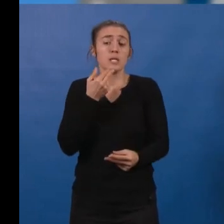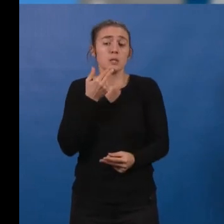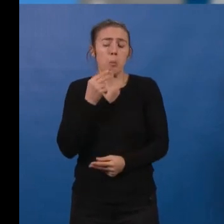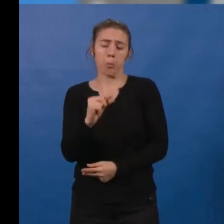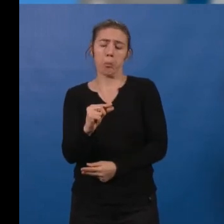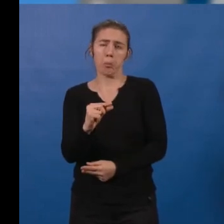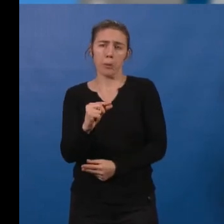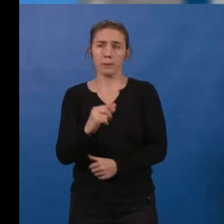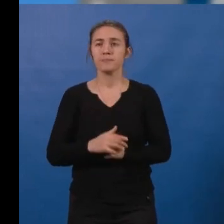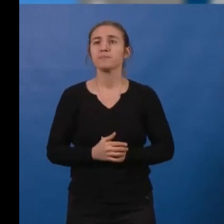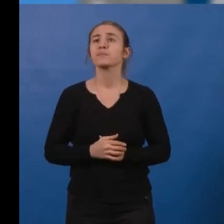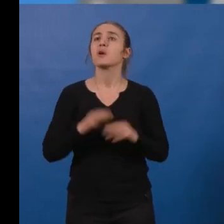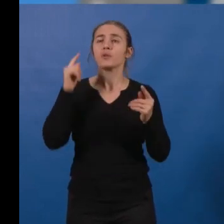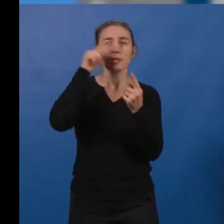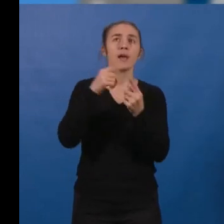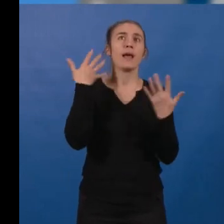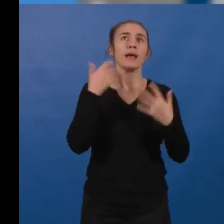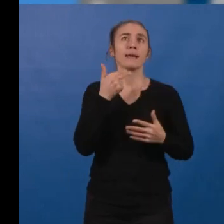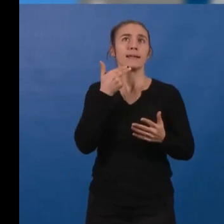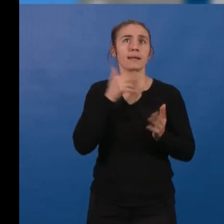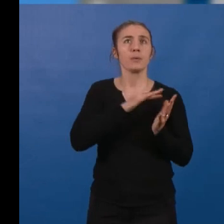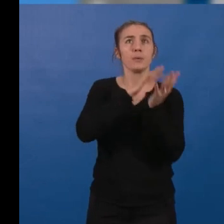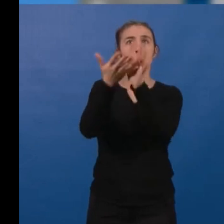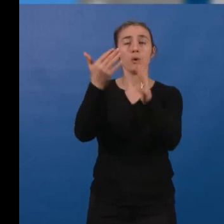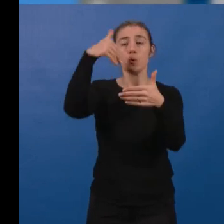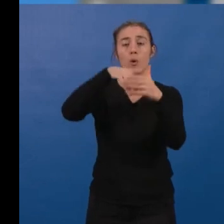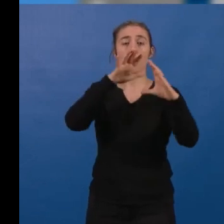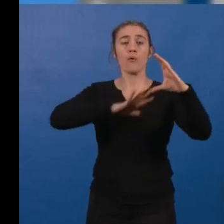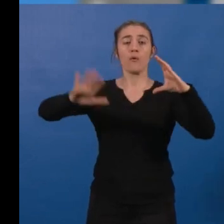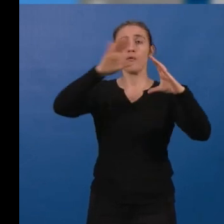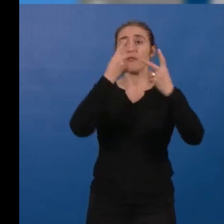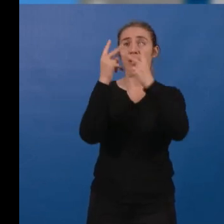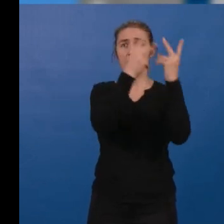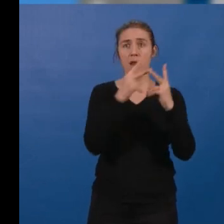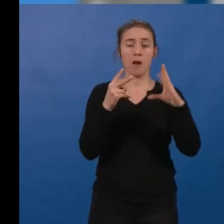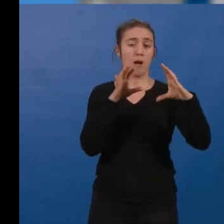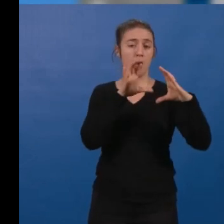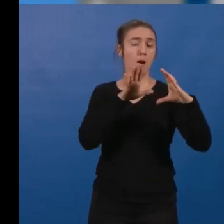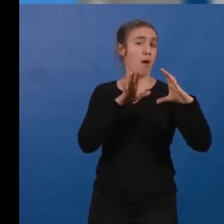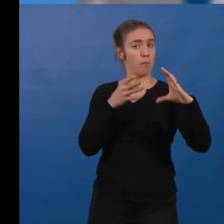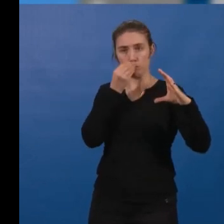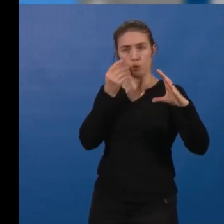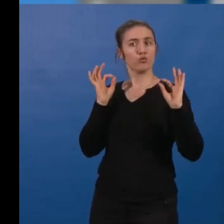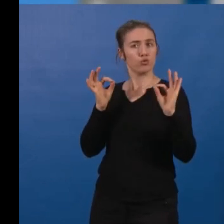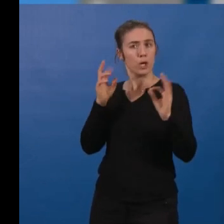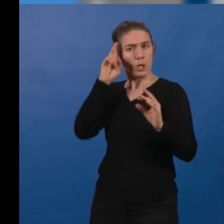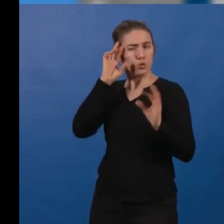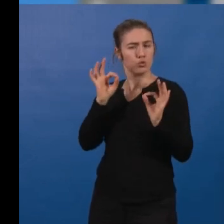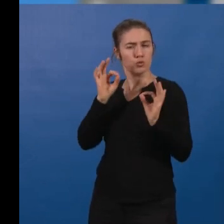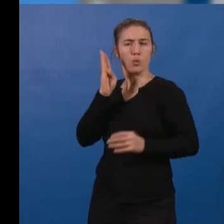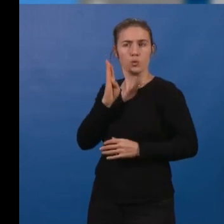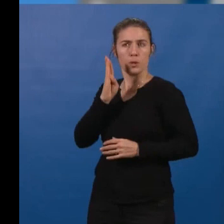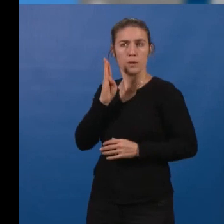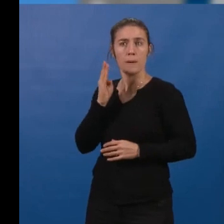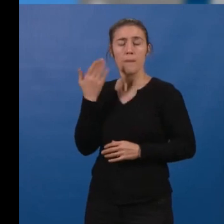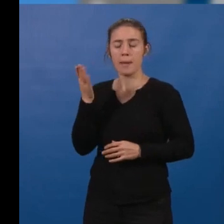'intention d'améliorer la qualité de l'air dans les milieux très urbanisés est tout à fait louable et nécessaire, nous nous